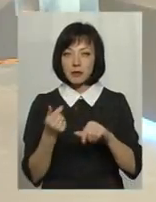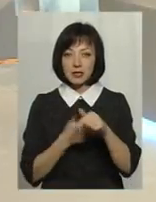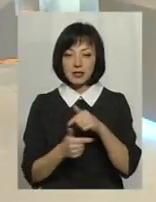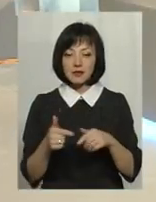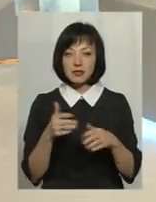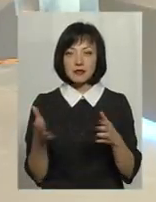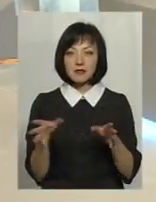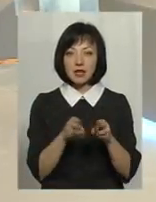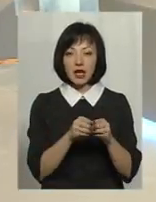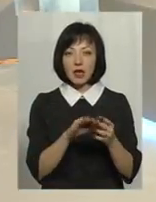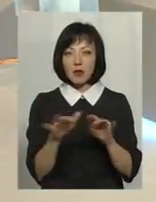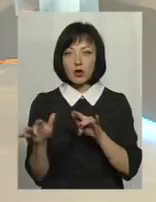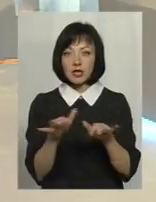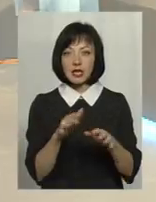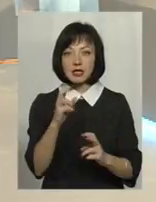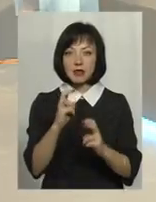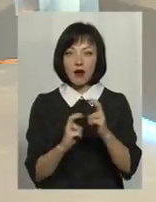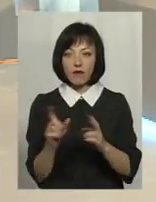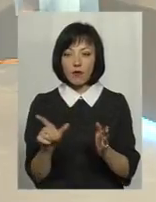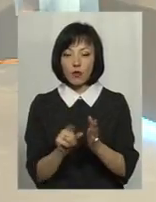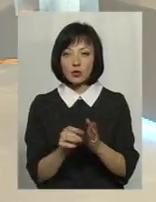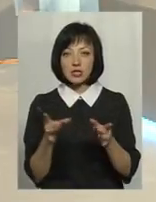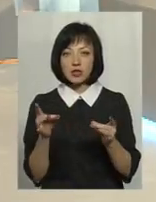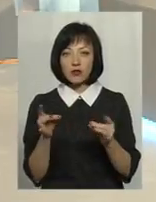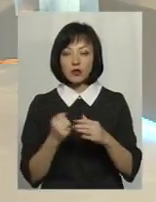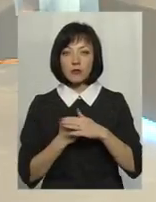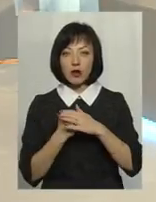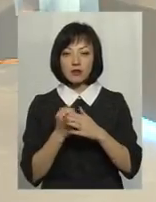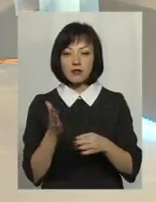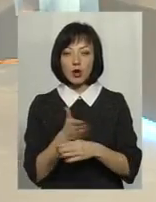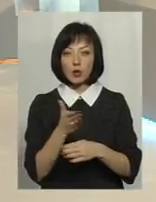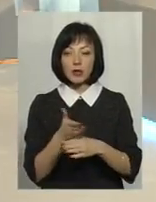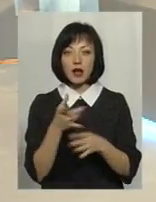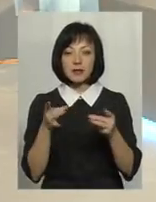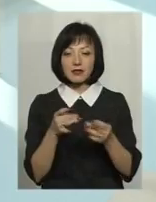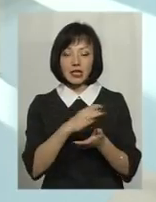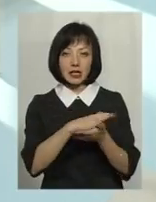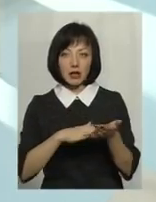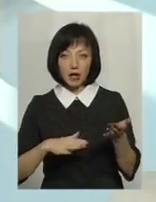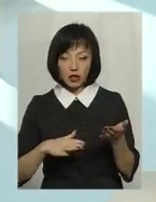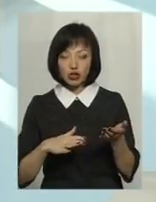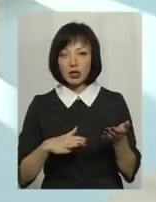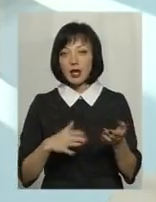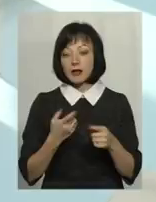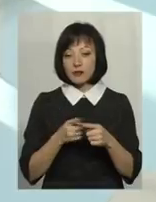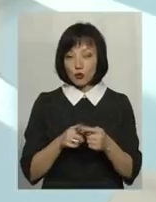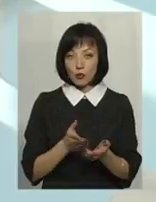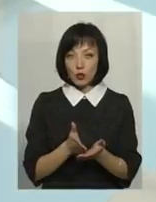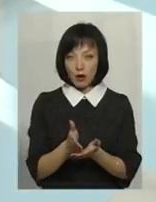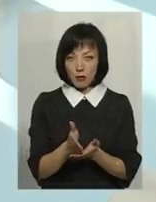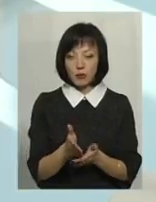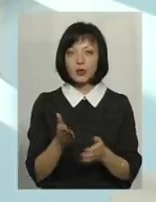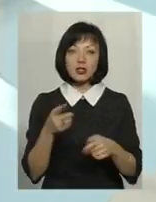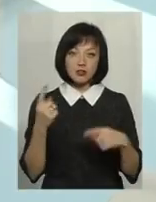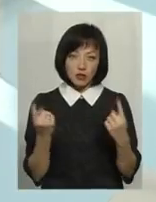взаємодія заводу з сировинною базою, з виробниками сировини і так далі. Тобто в цьому напрямку. Звичайно,